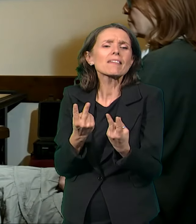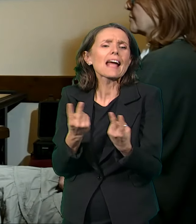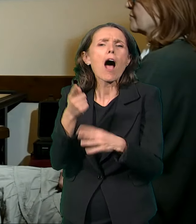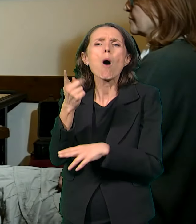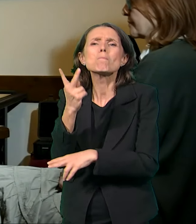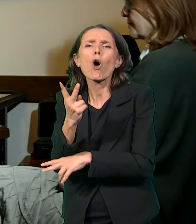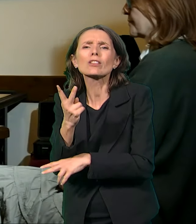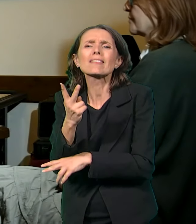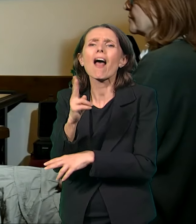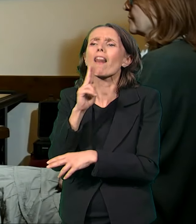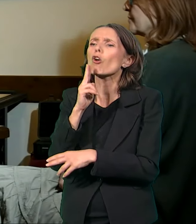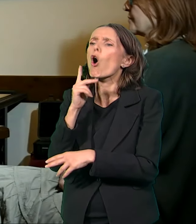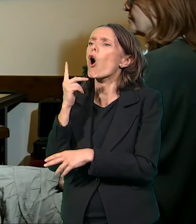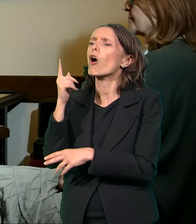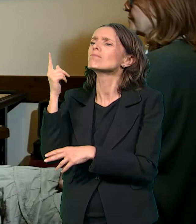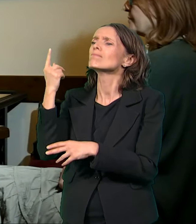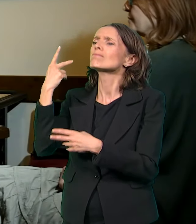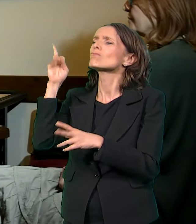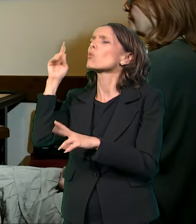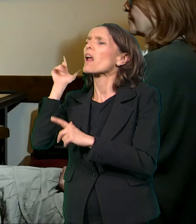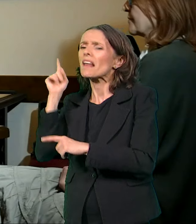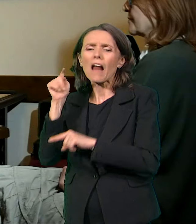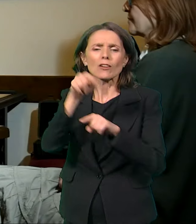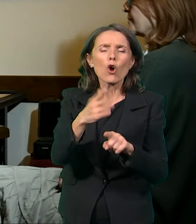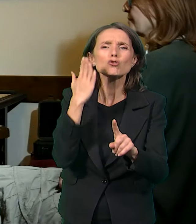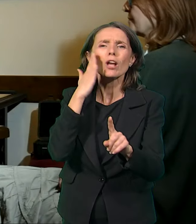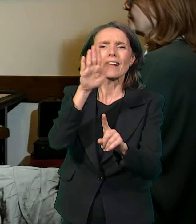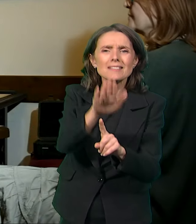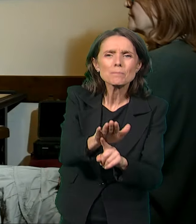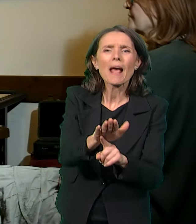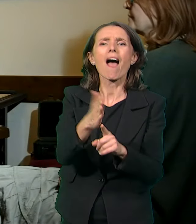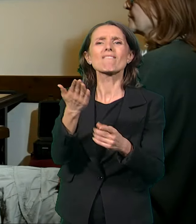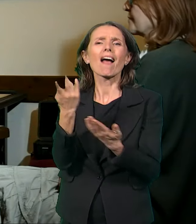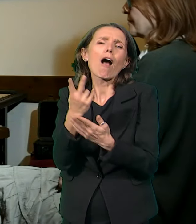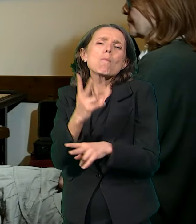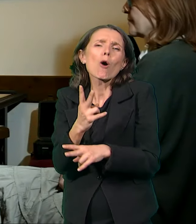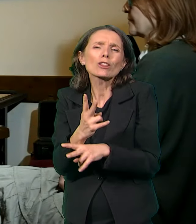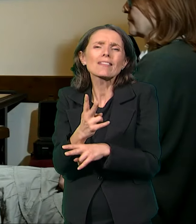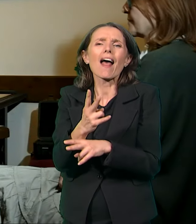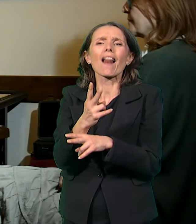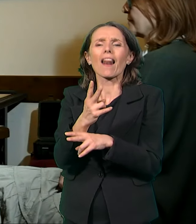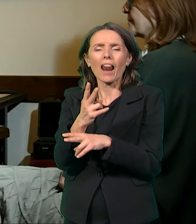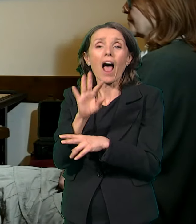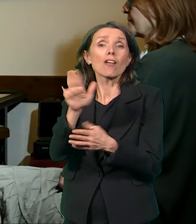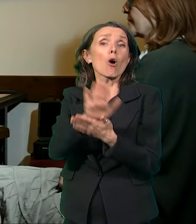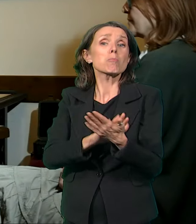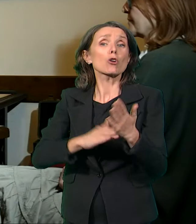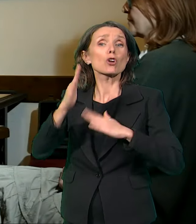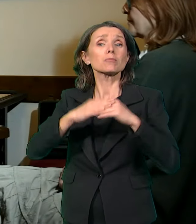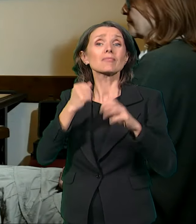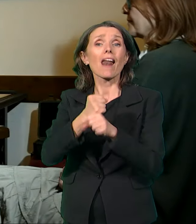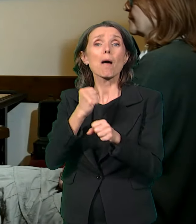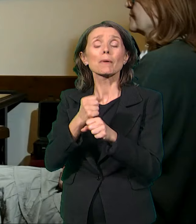smešta i hotele. I tako je nastao Hotel Bosna, koji je bio na uglu današnje